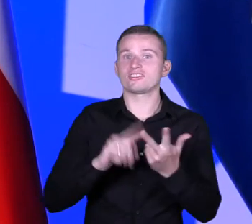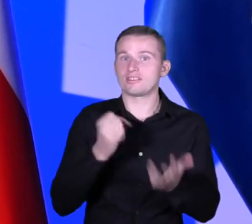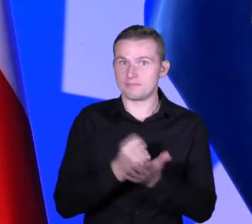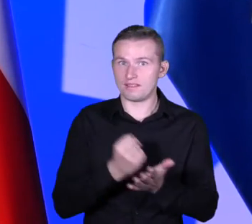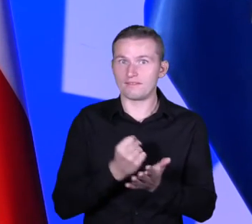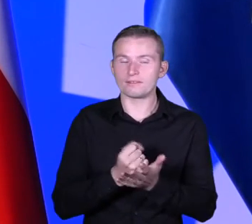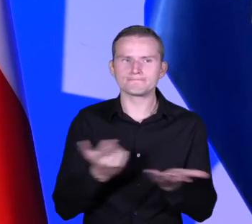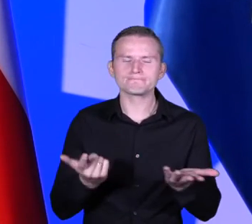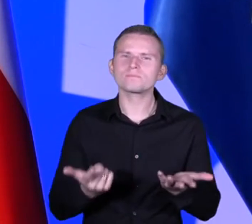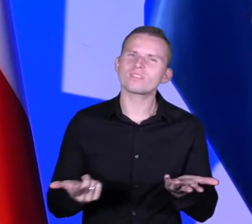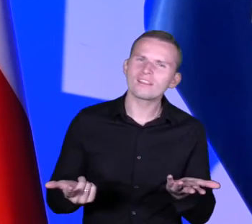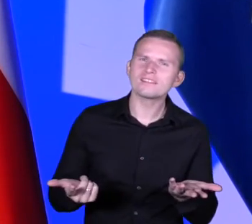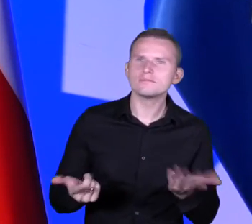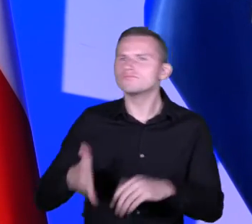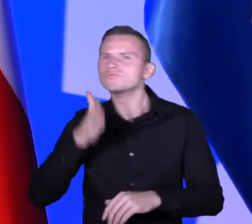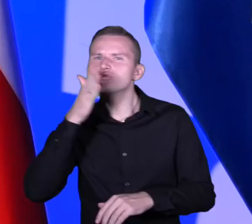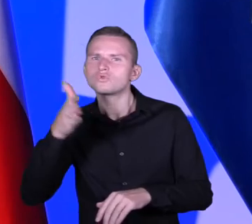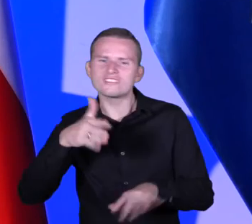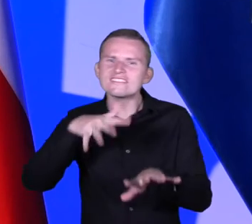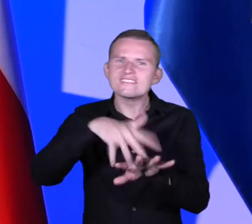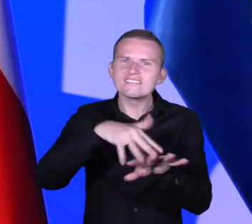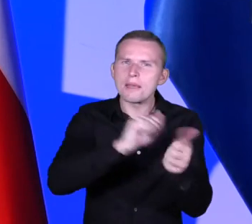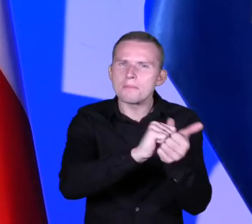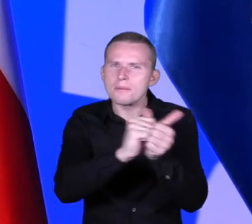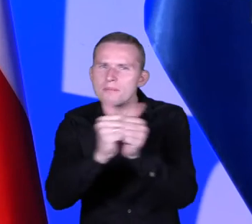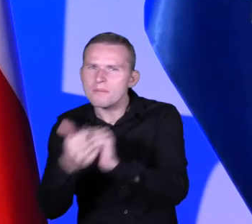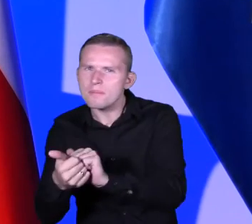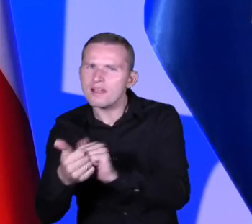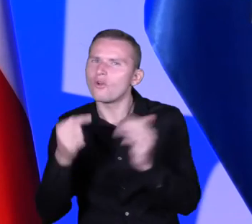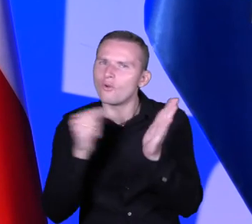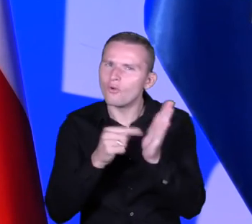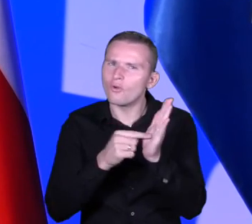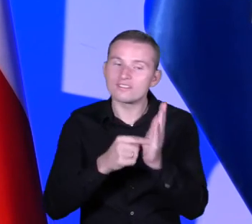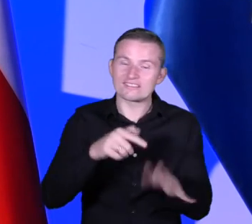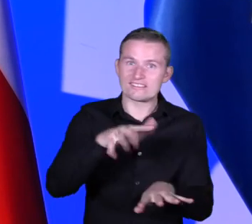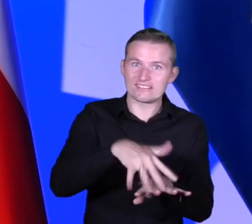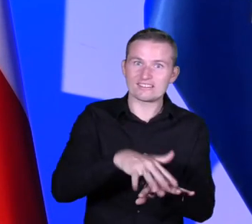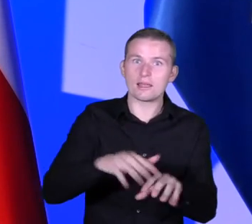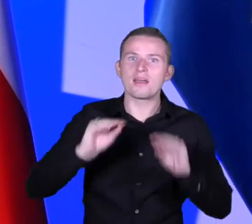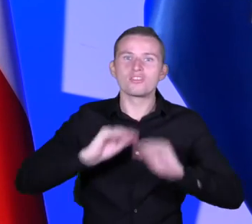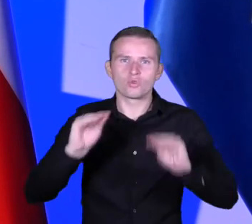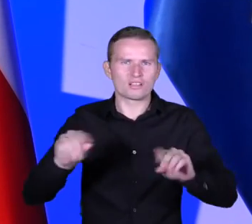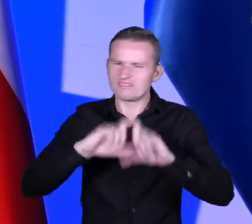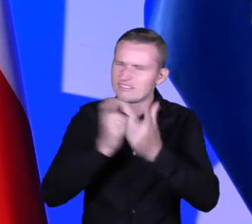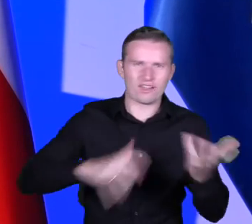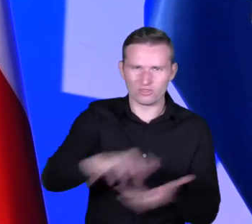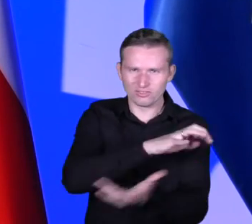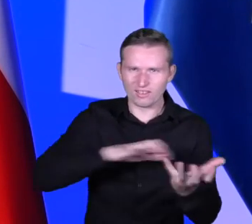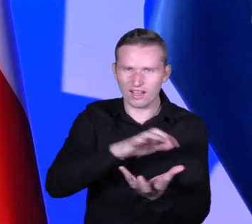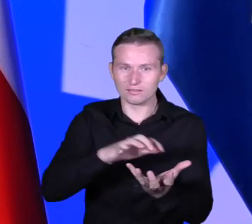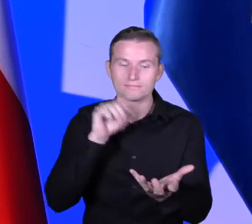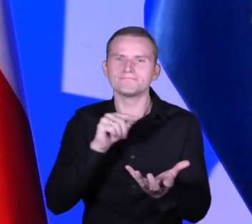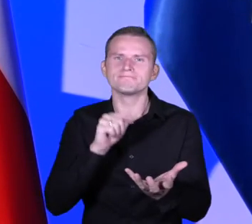systemowej zwracamy uwagę na to, że widzimy, że systemy edukacyjne na całym świecie starają się